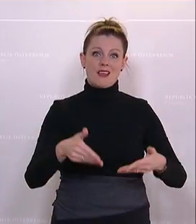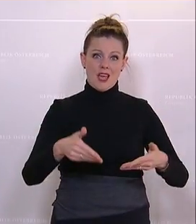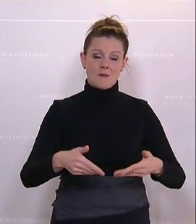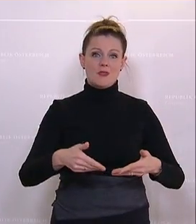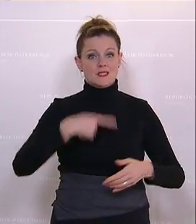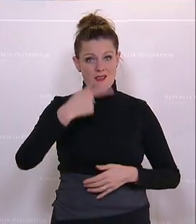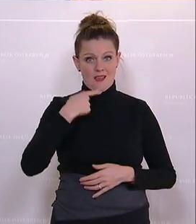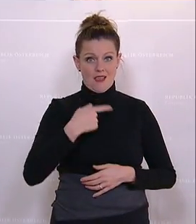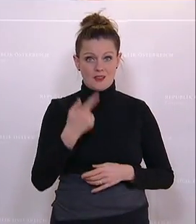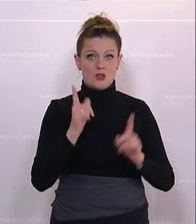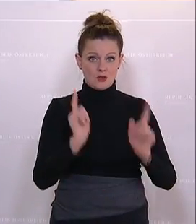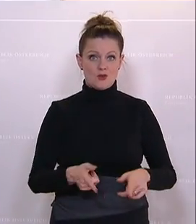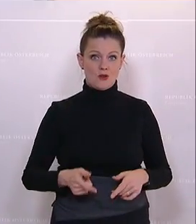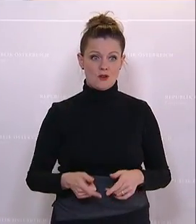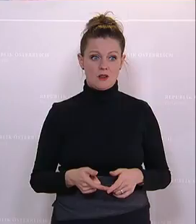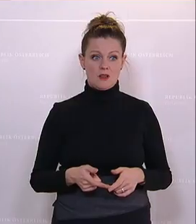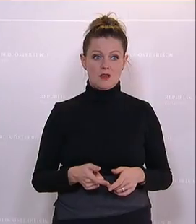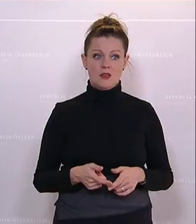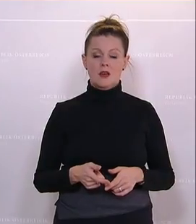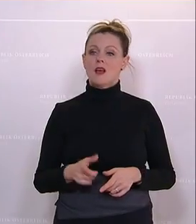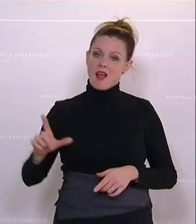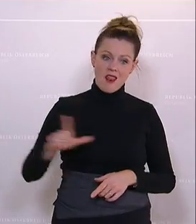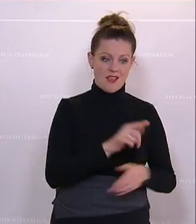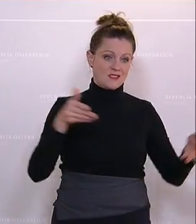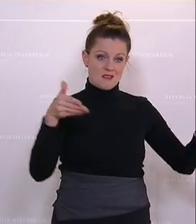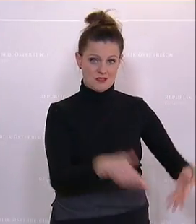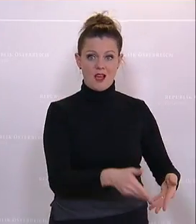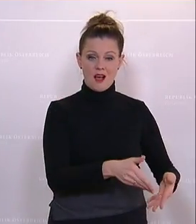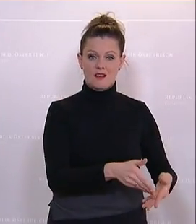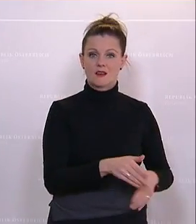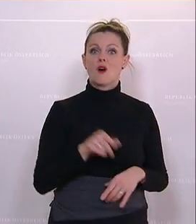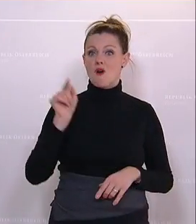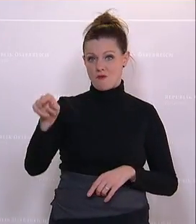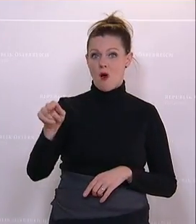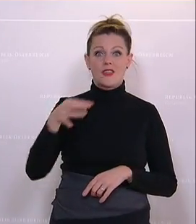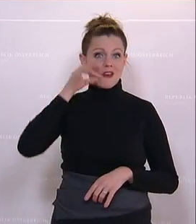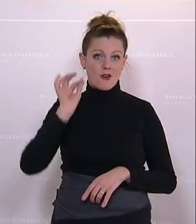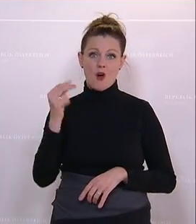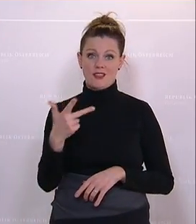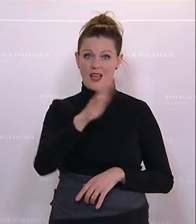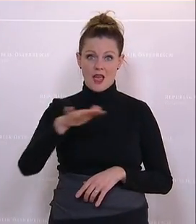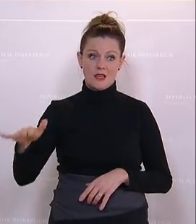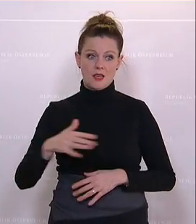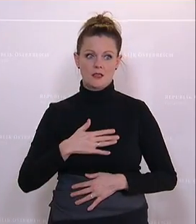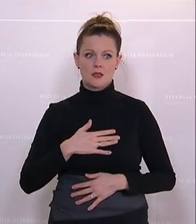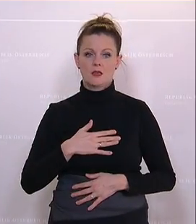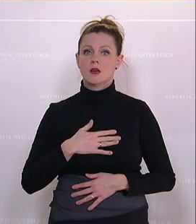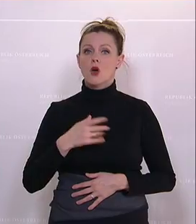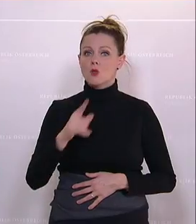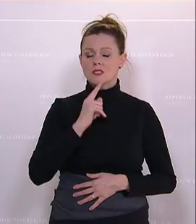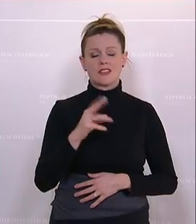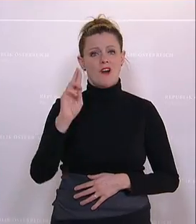Damen und Herren. Da war längst für mich der Sorg. Und vor mir ist seine Frau und seine drei Kinder gesessen, haben geweint und haben immer nur gesagt, warum, warum.